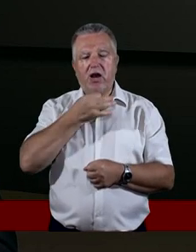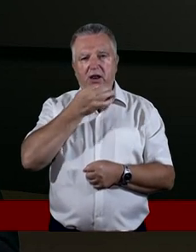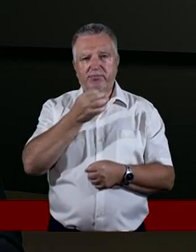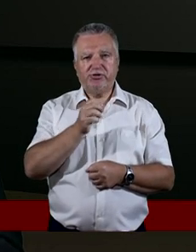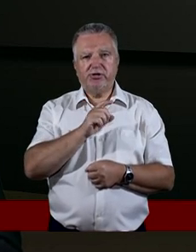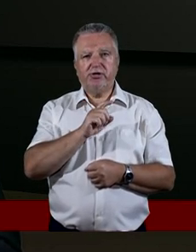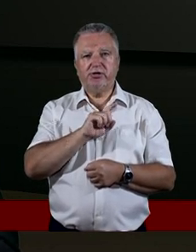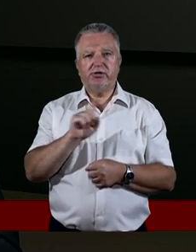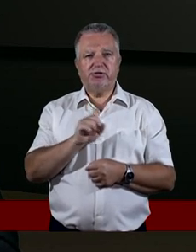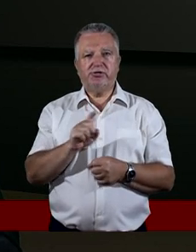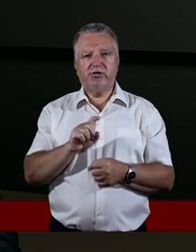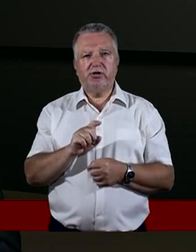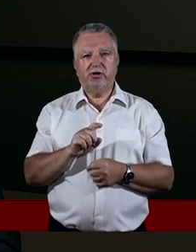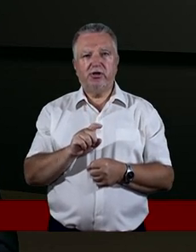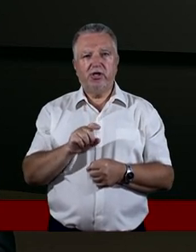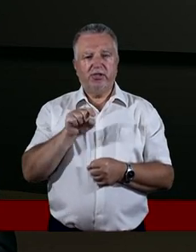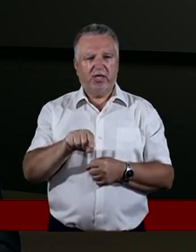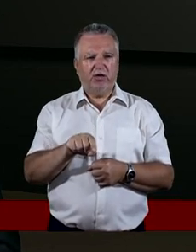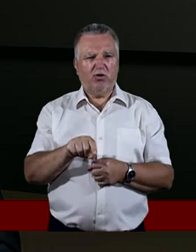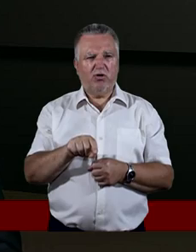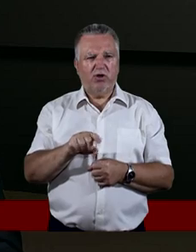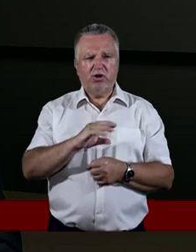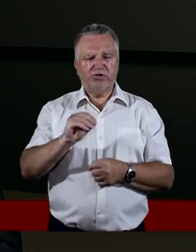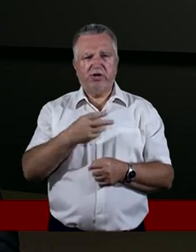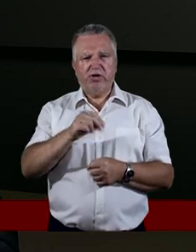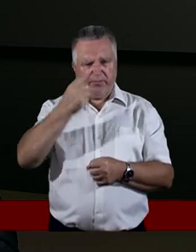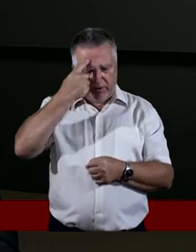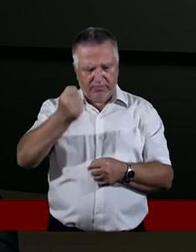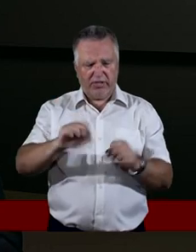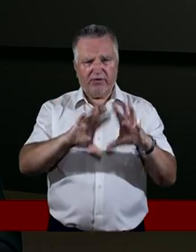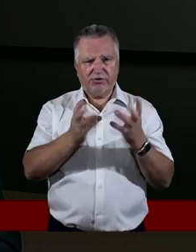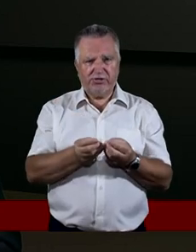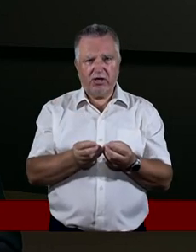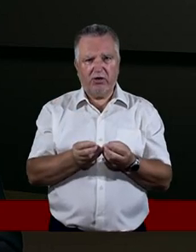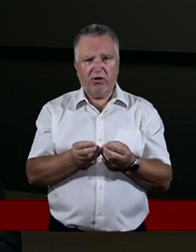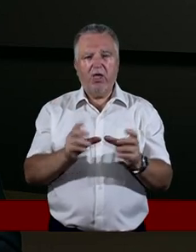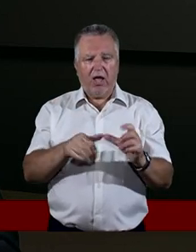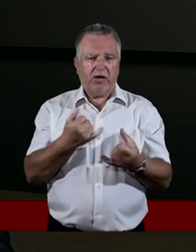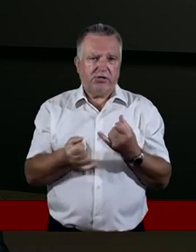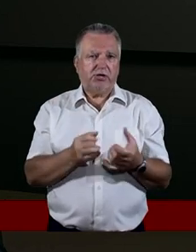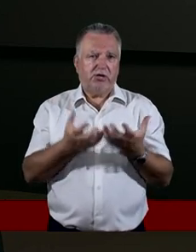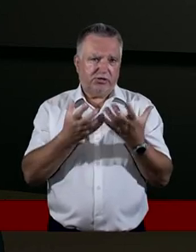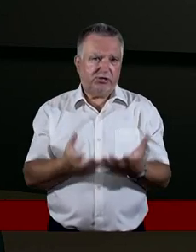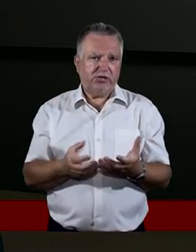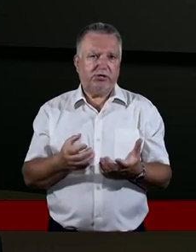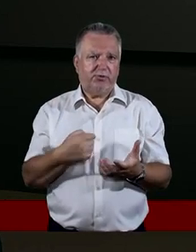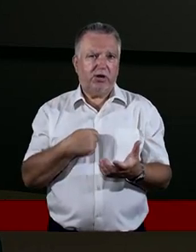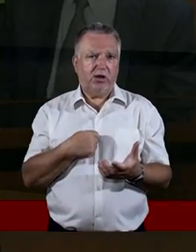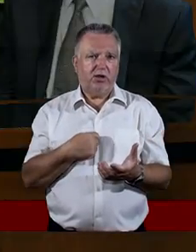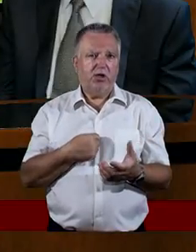Znany jestem z tego, że czasem nie pamiętam, kogo nawet ochrzciłem. Pomimo tego, jeśli mnie zechcecie, zrobię co w mojej mocy.